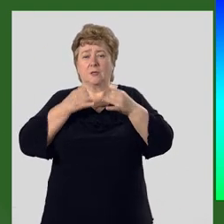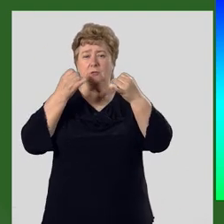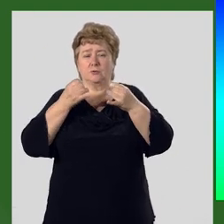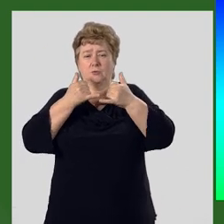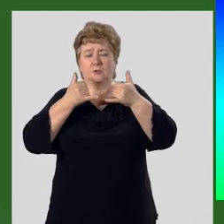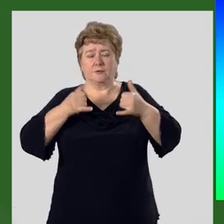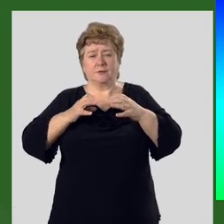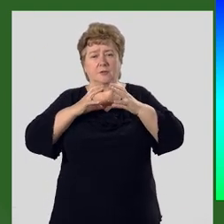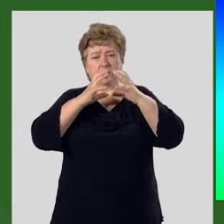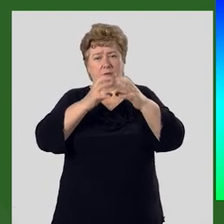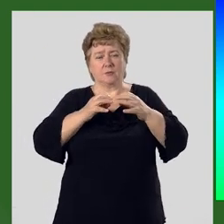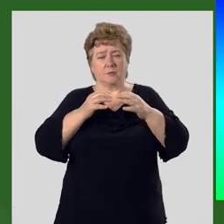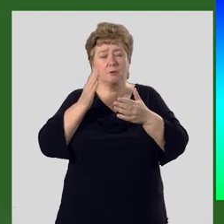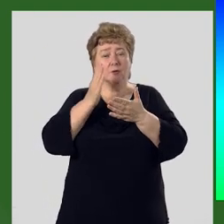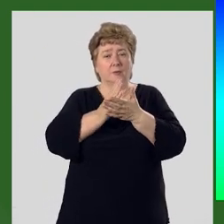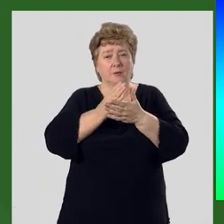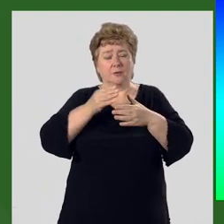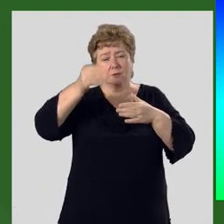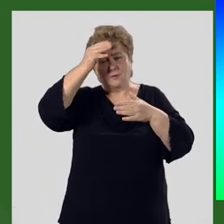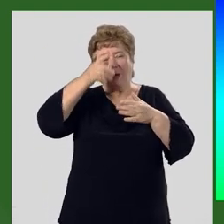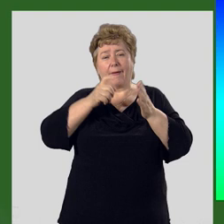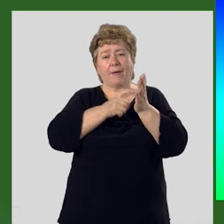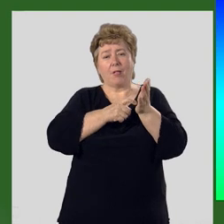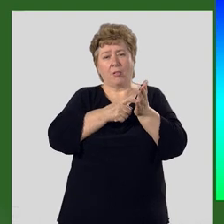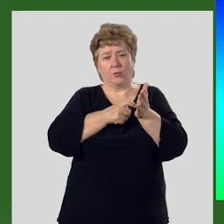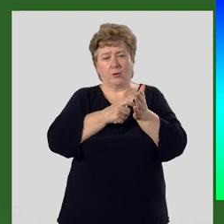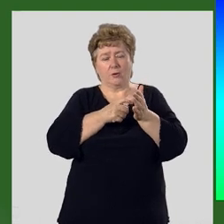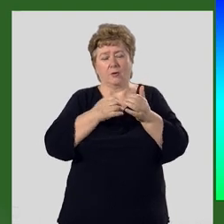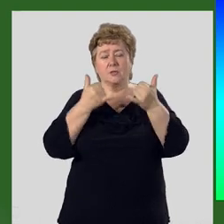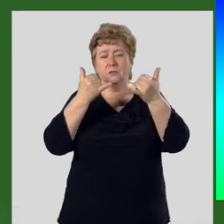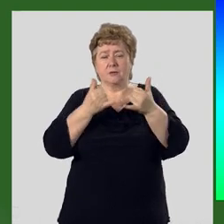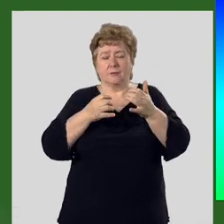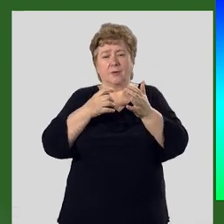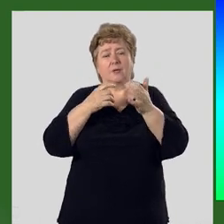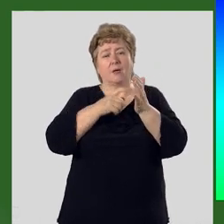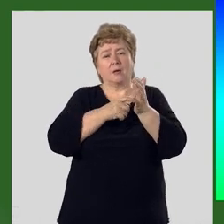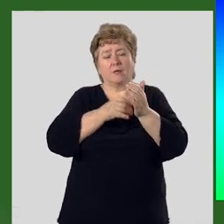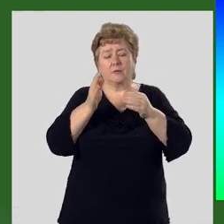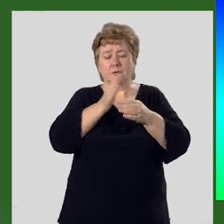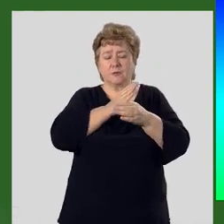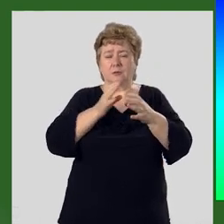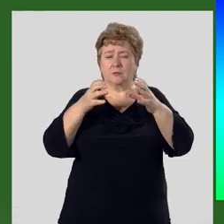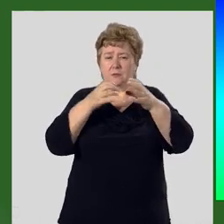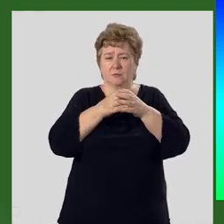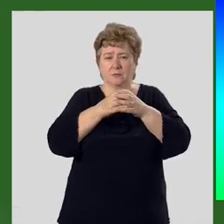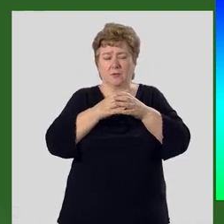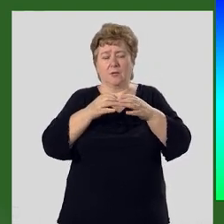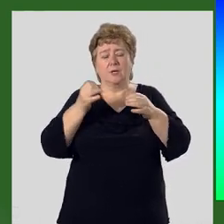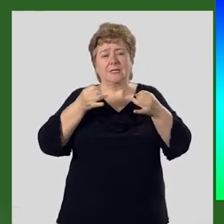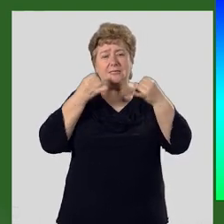истории развития Земли занимается наука, геология. Современная геология делится на ряд отраслей.